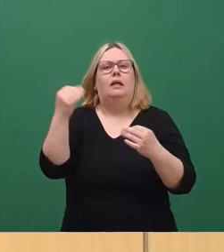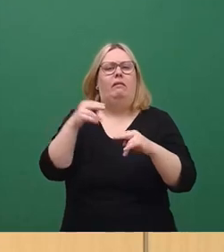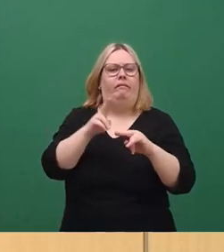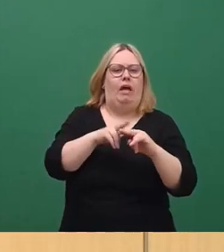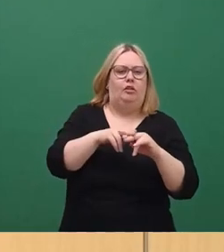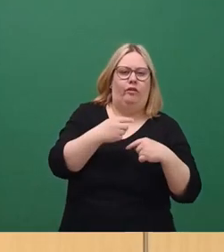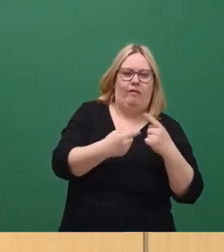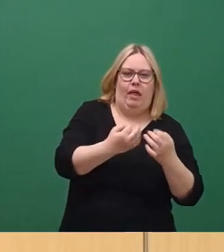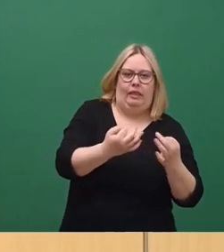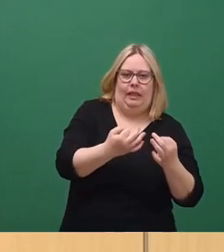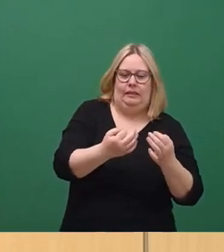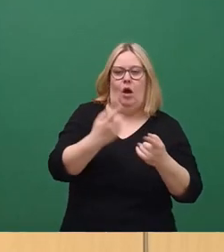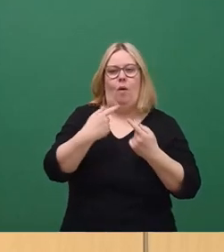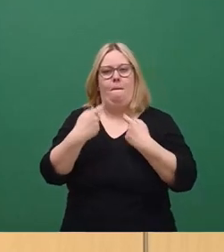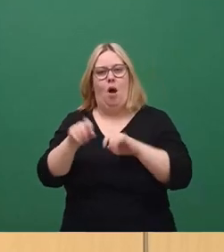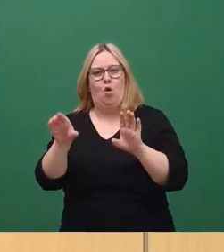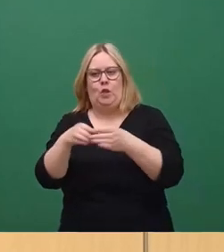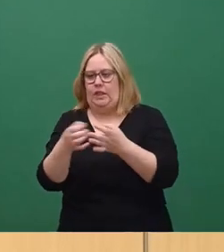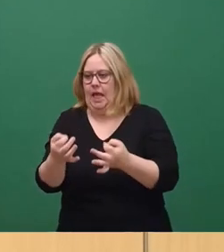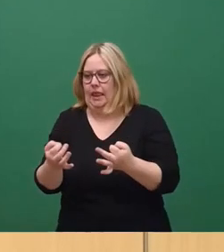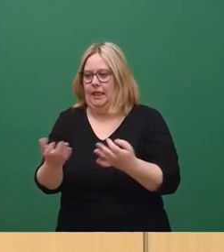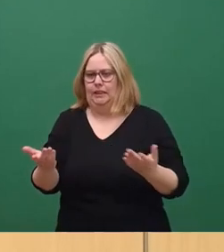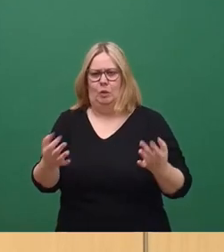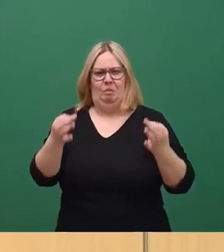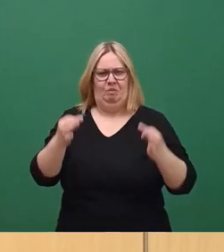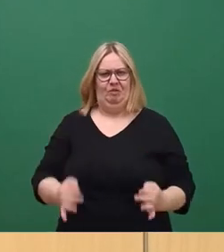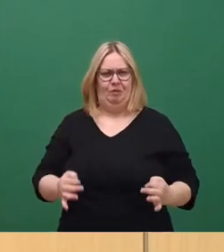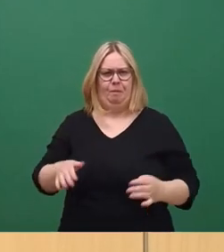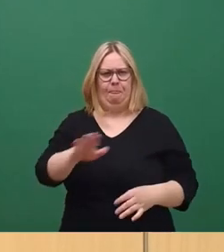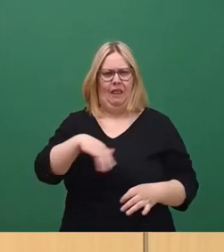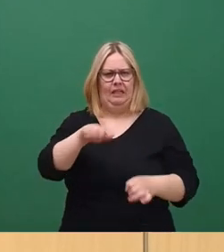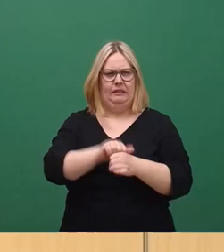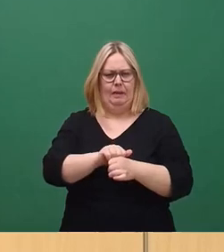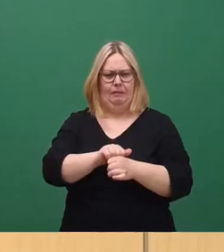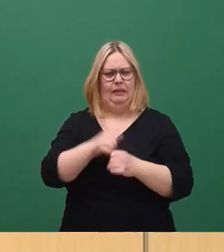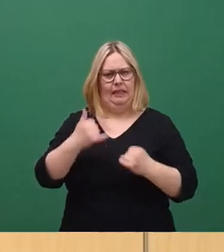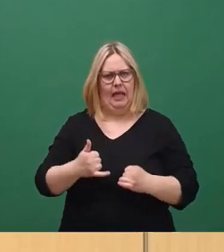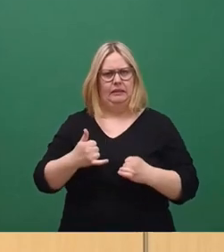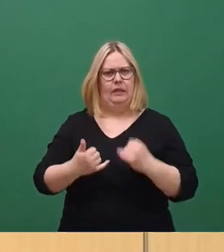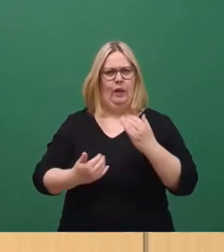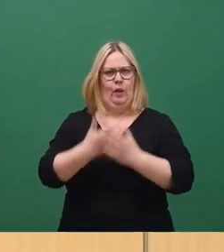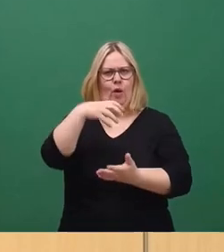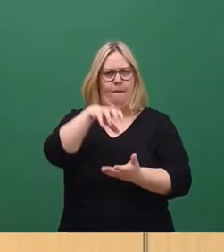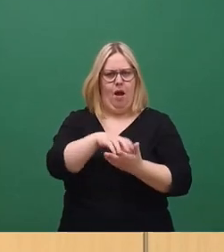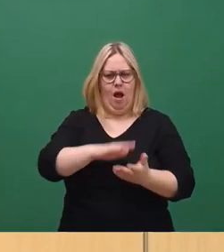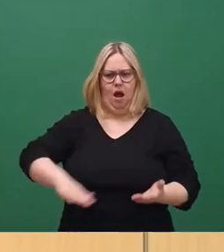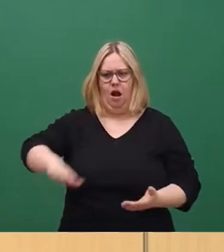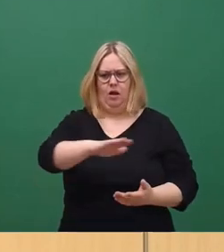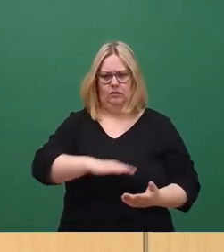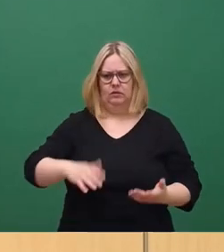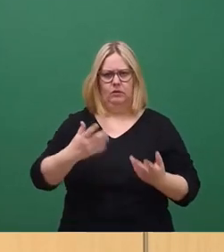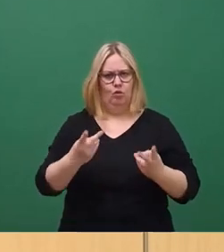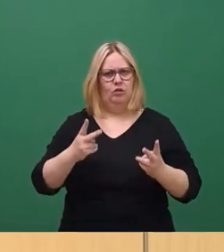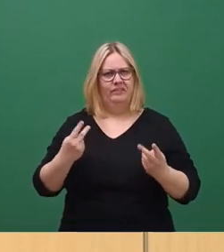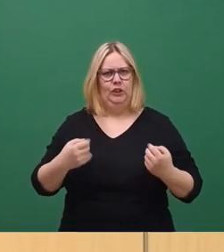Ich habe sie nicht wahrgenommen im Bauausschuss. Und diese Überraschung, glaube ich, diese Unterschutzstellung gilt auch für die Überraschung innerhalb der Geschäftsbereiche. Auch